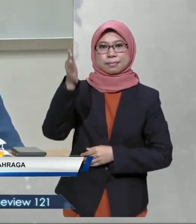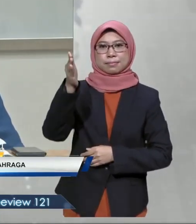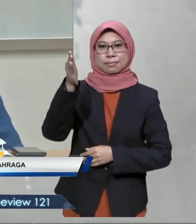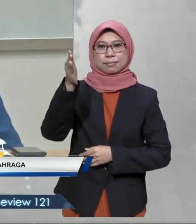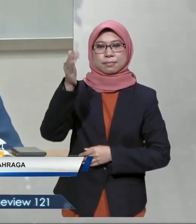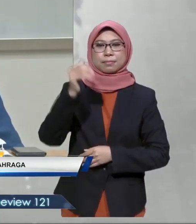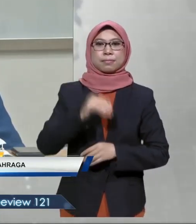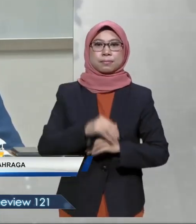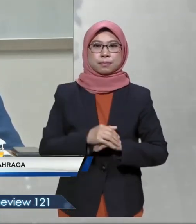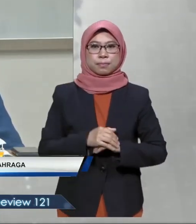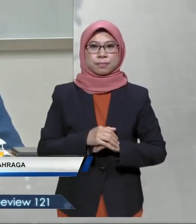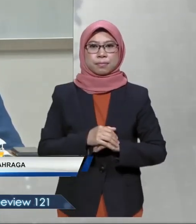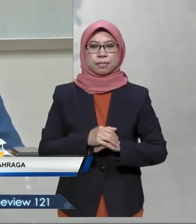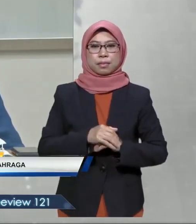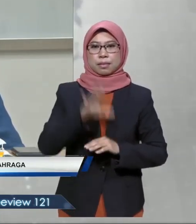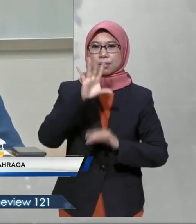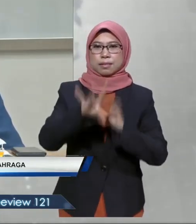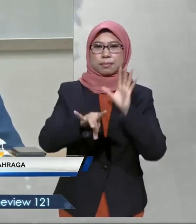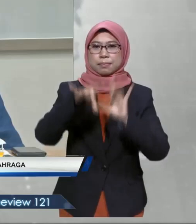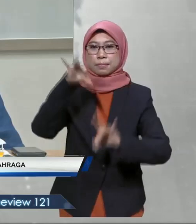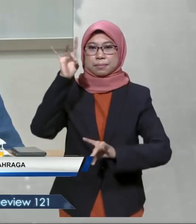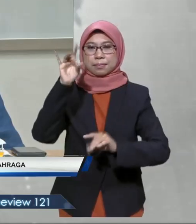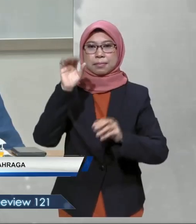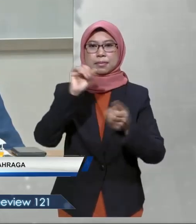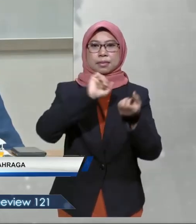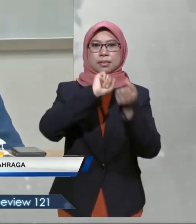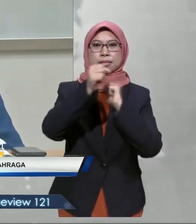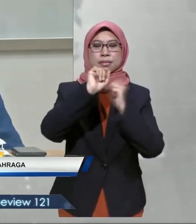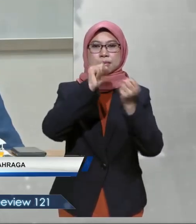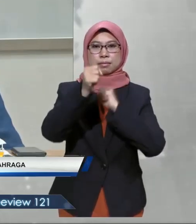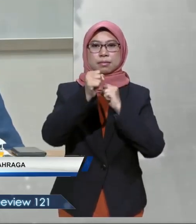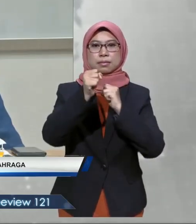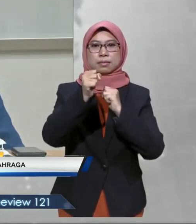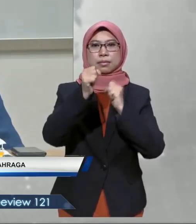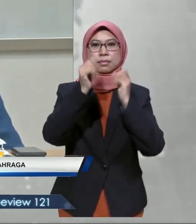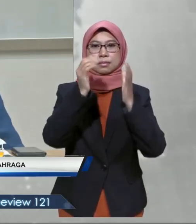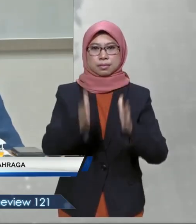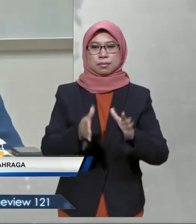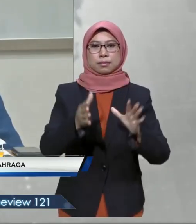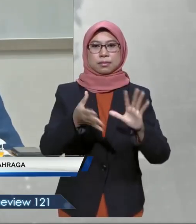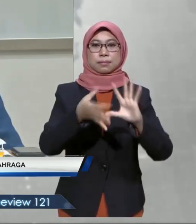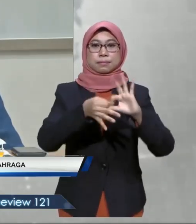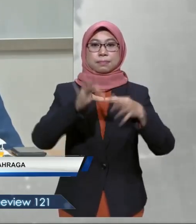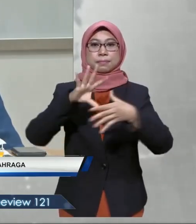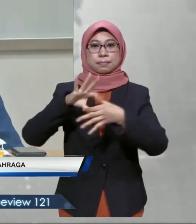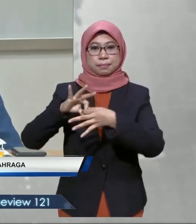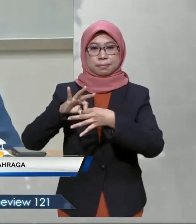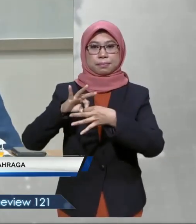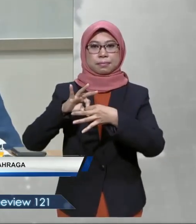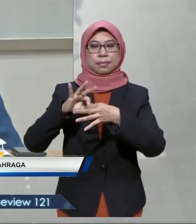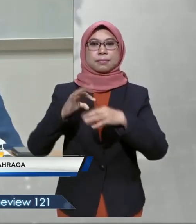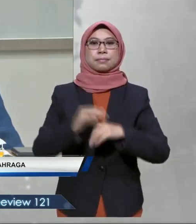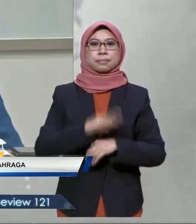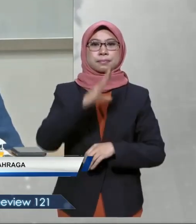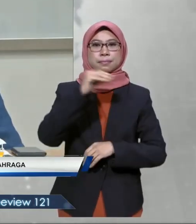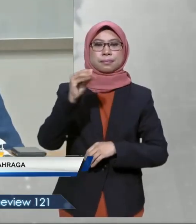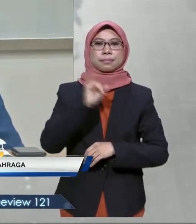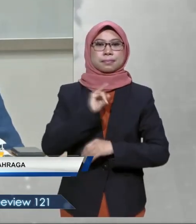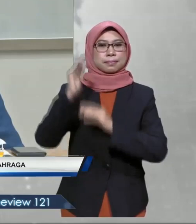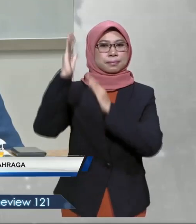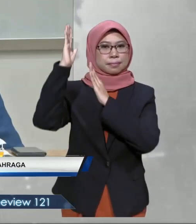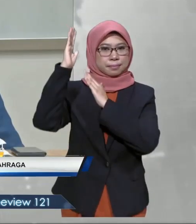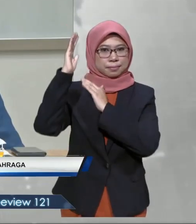Kemudian membeli atlet-atlet untuk sediakan untuk Olympic akan datang. Dan saya harap